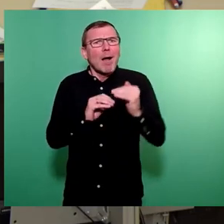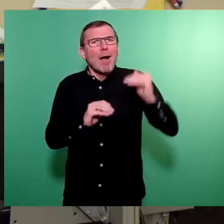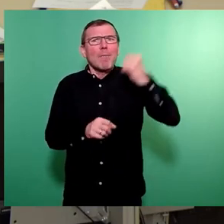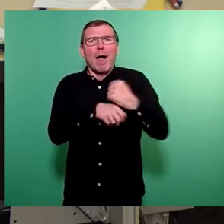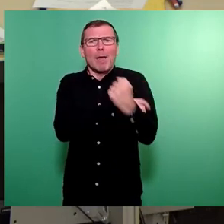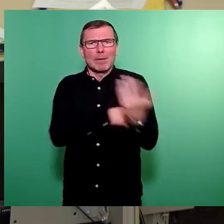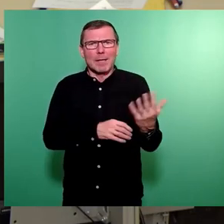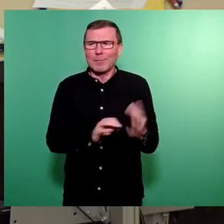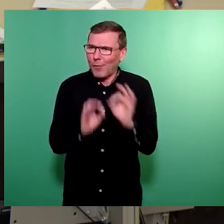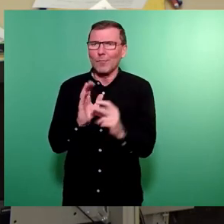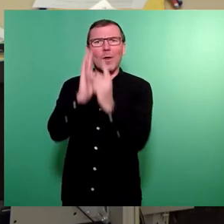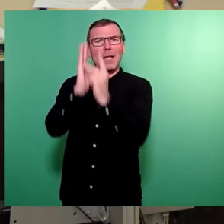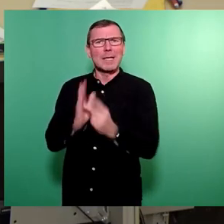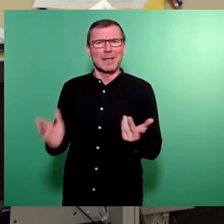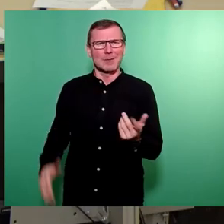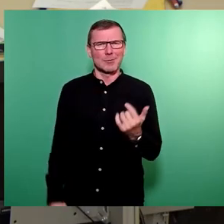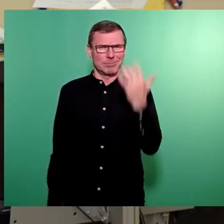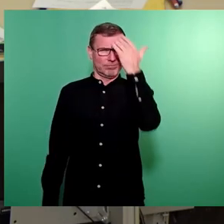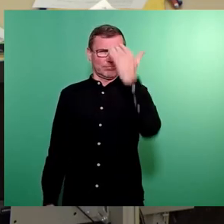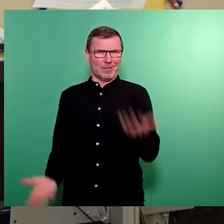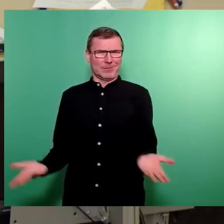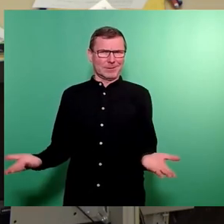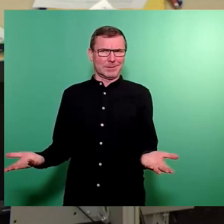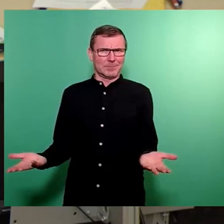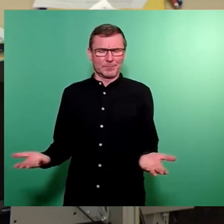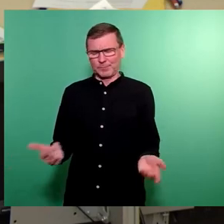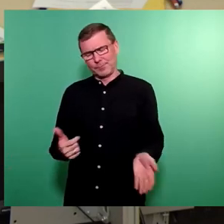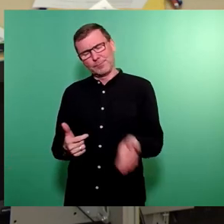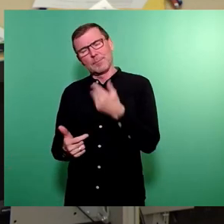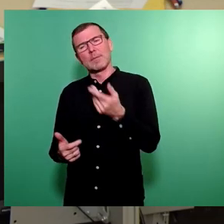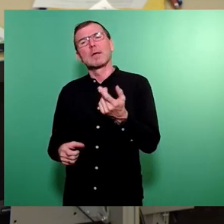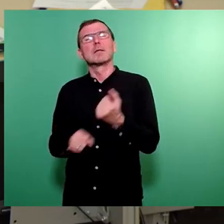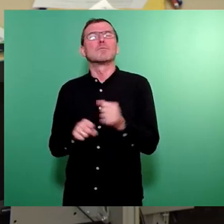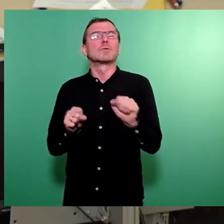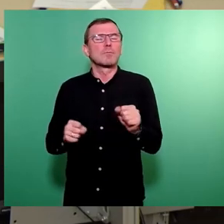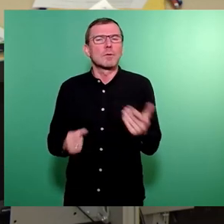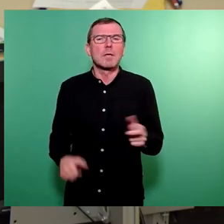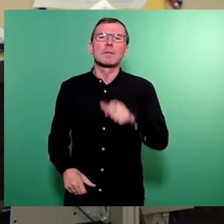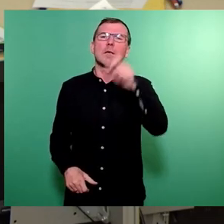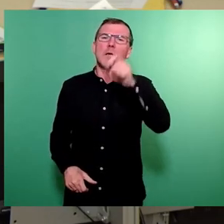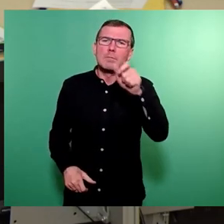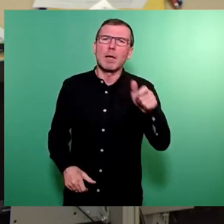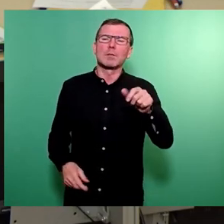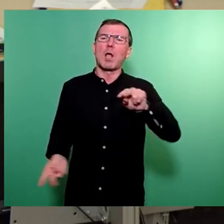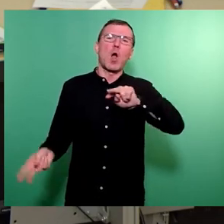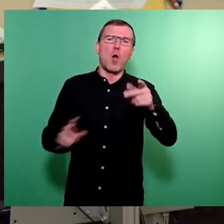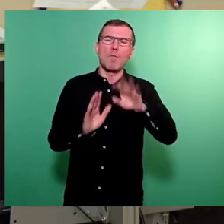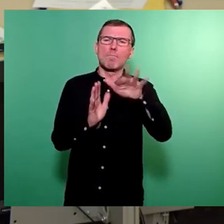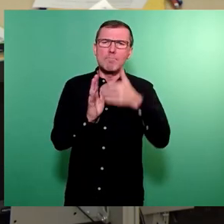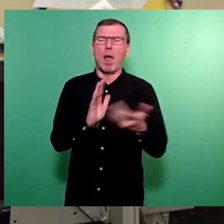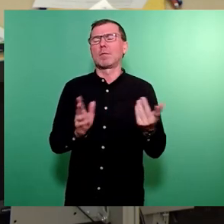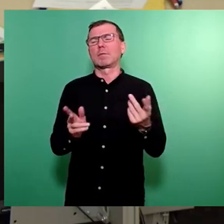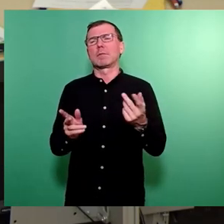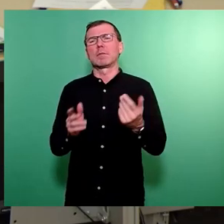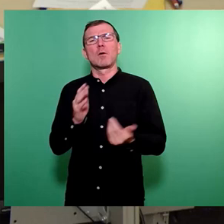Digitalisierung durchzusetzen. Wie gesagt, es muss möglich sein, Personal dann auch entsprechend umzuplanen, neu einzuplanen, um die